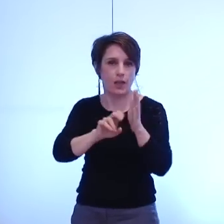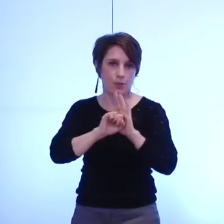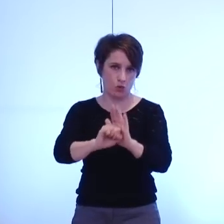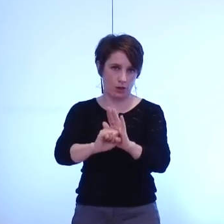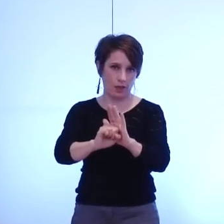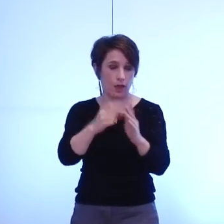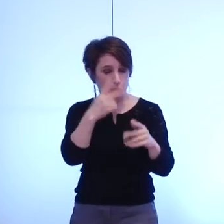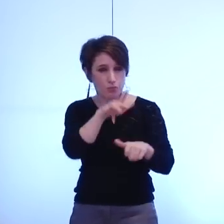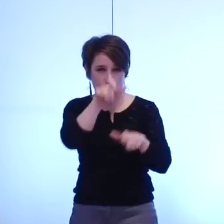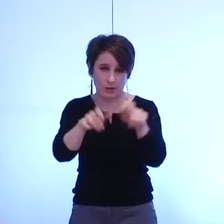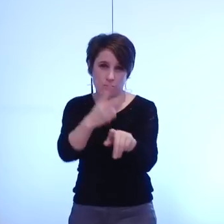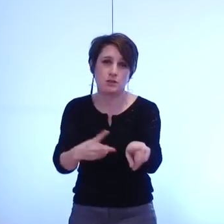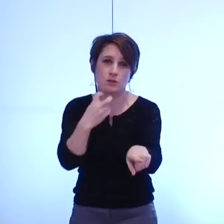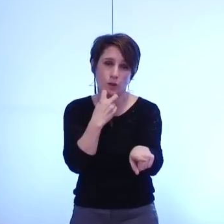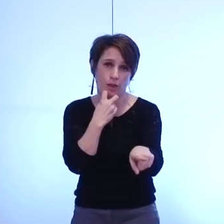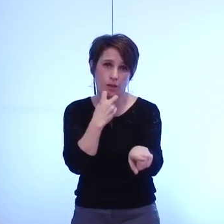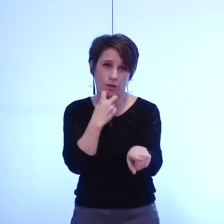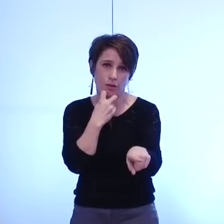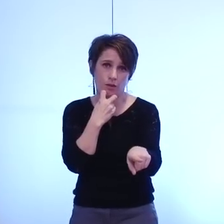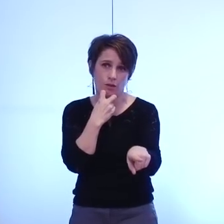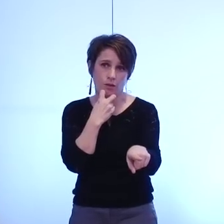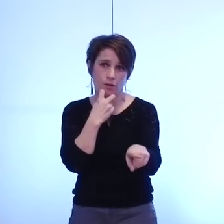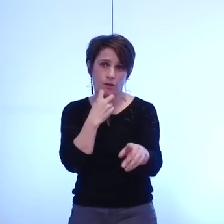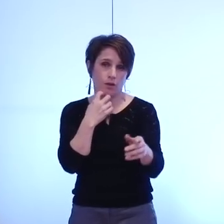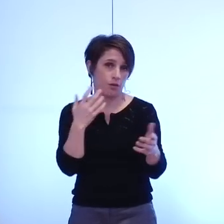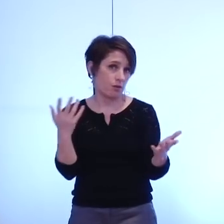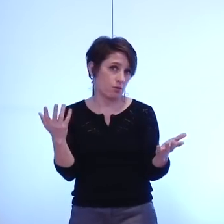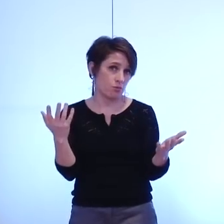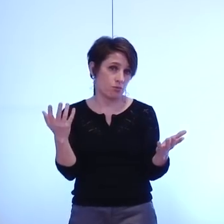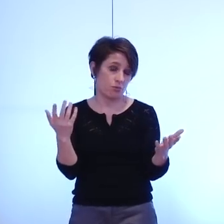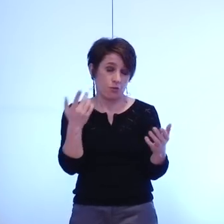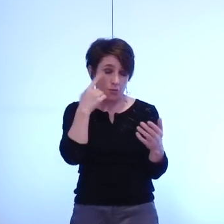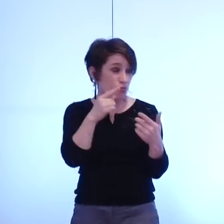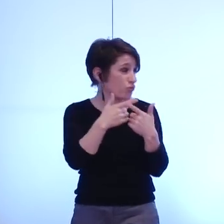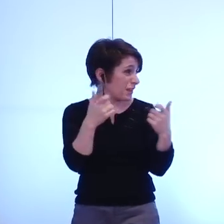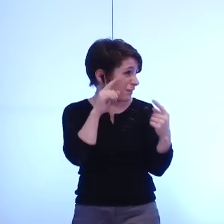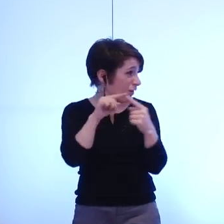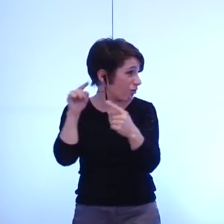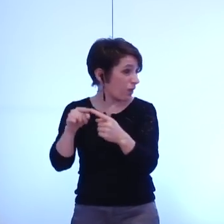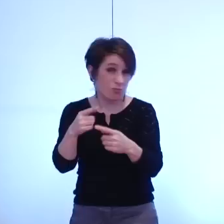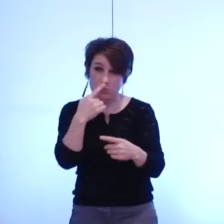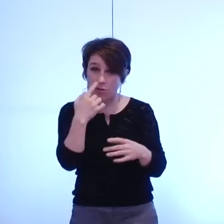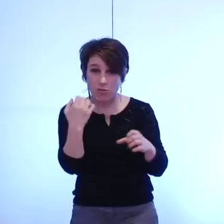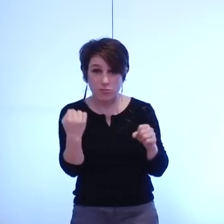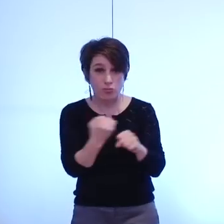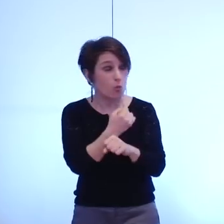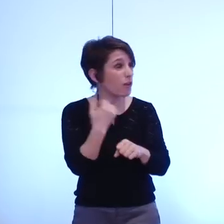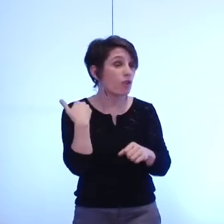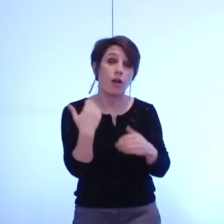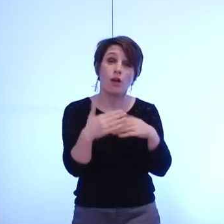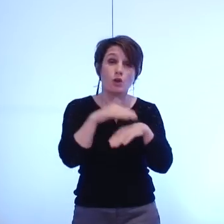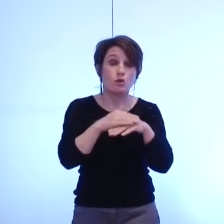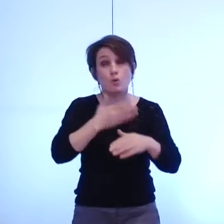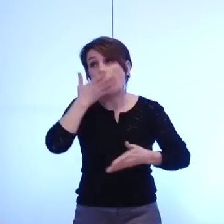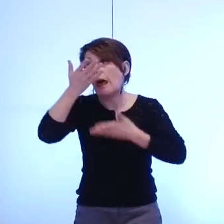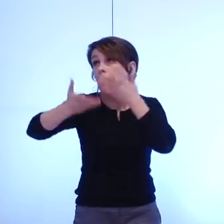prioritaires des citoyens de cette métropole sur tous ces points nous aurions à entendre ce soir autre chose que des généralités